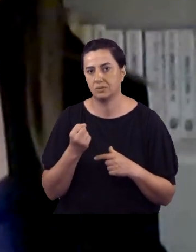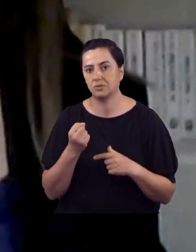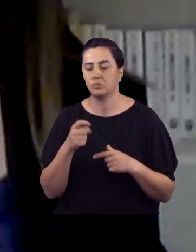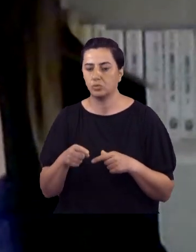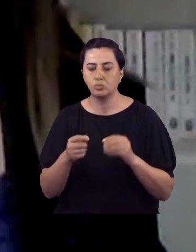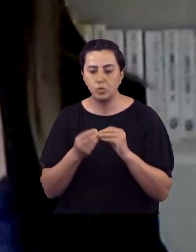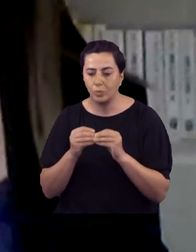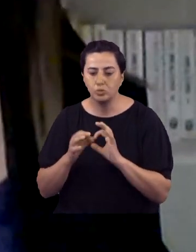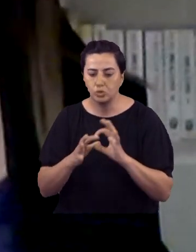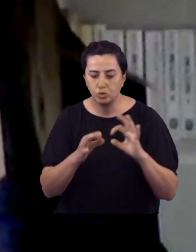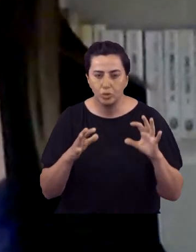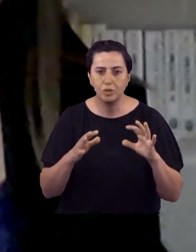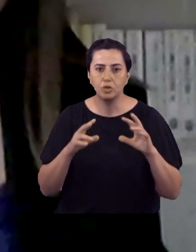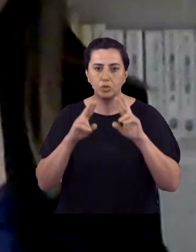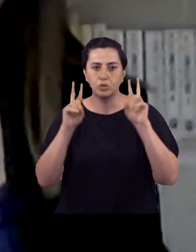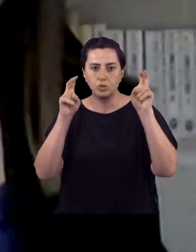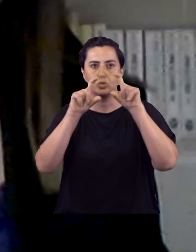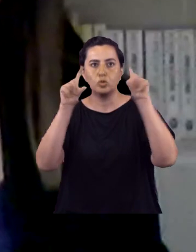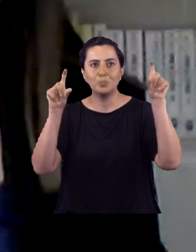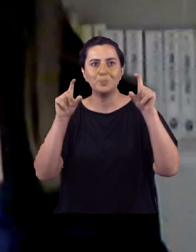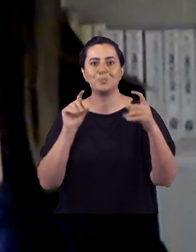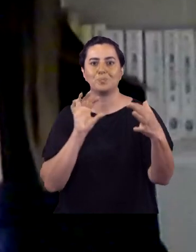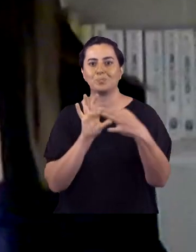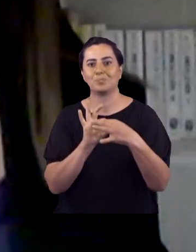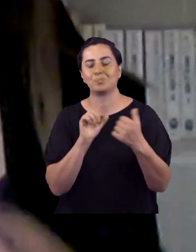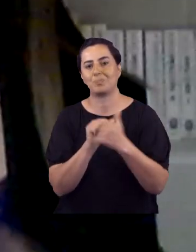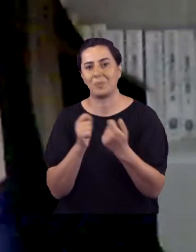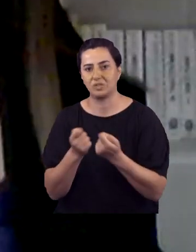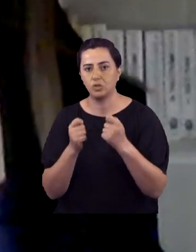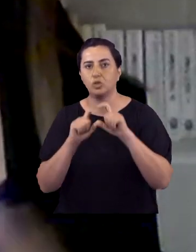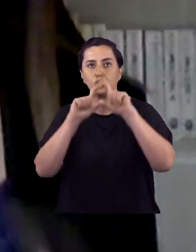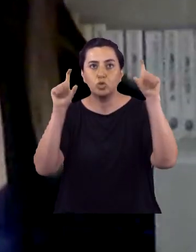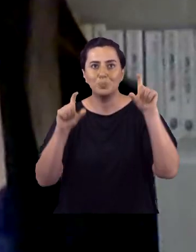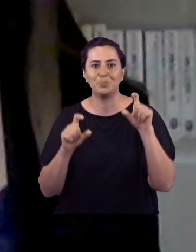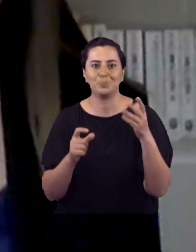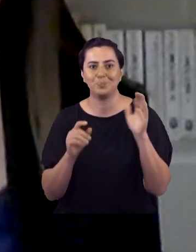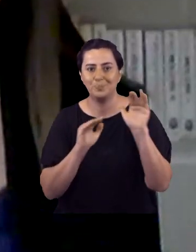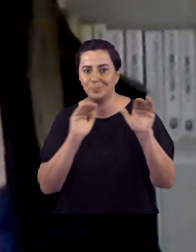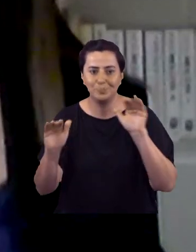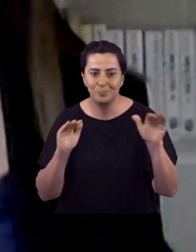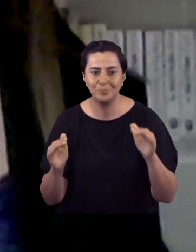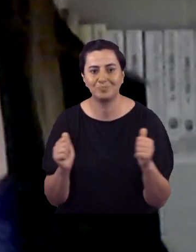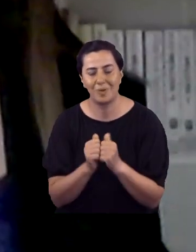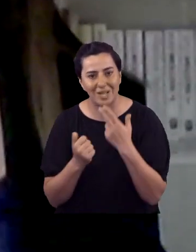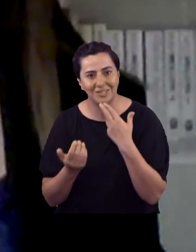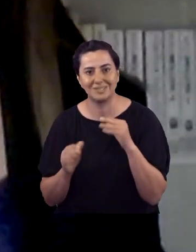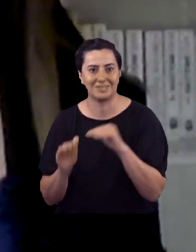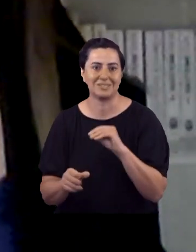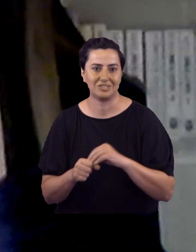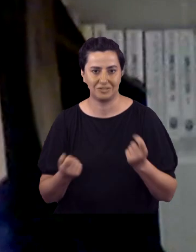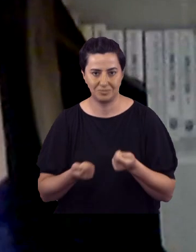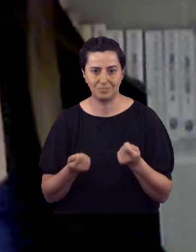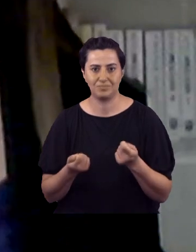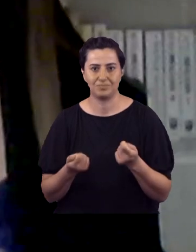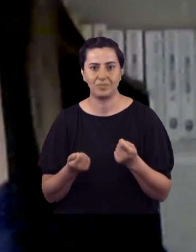sorunlara çözüm odaklı kamu kurumları iş birliğine yürüdük. Yani kamu kurumlarını da harekete geçirmek istedik. Kamu kurumları